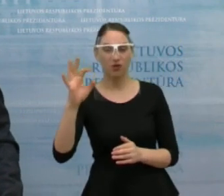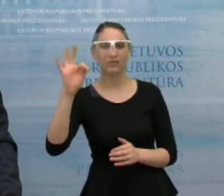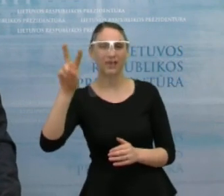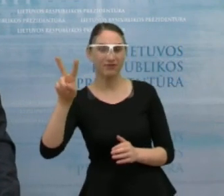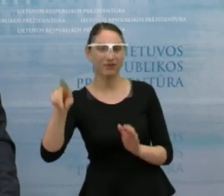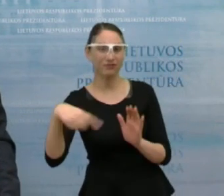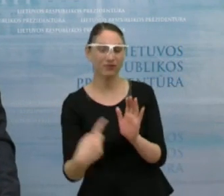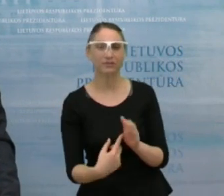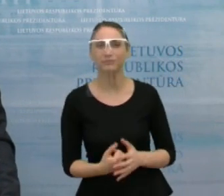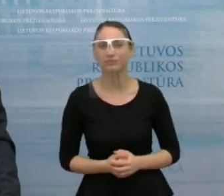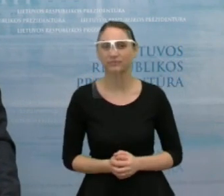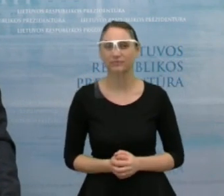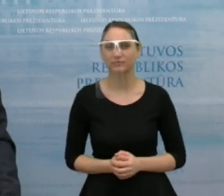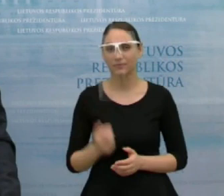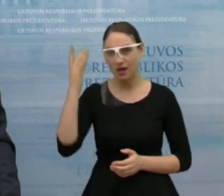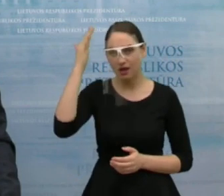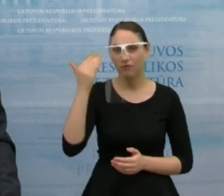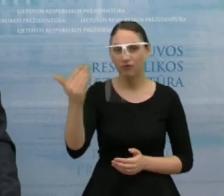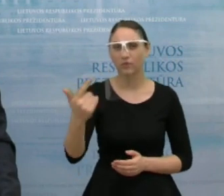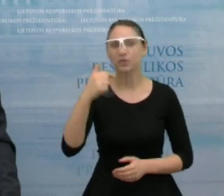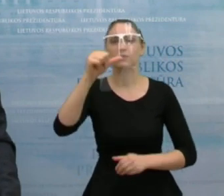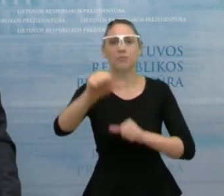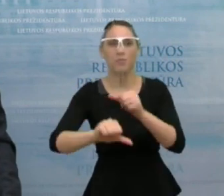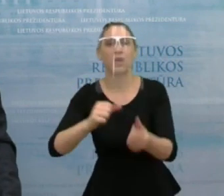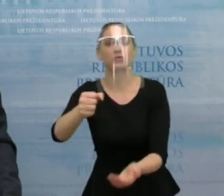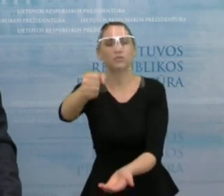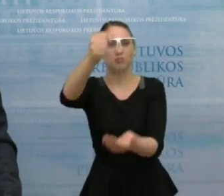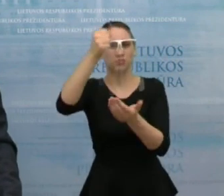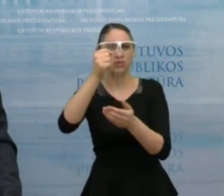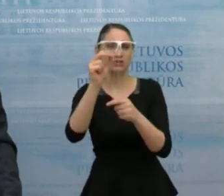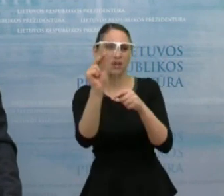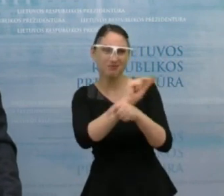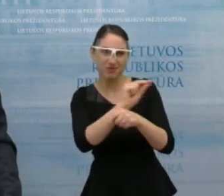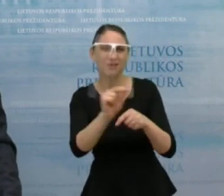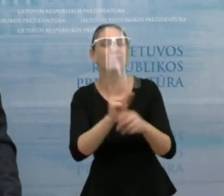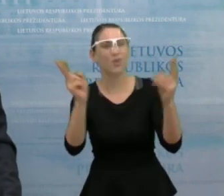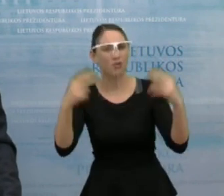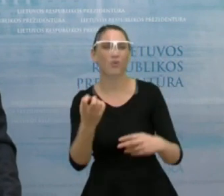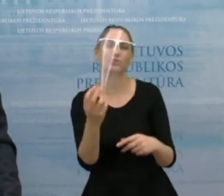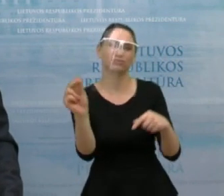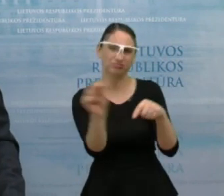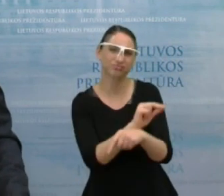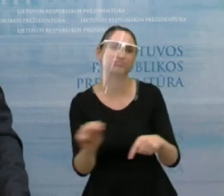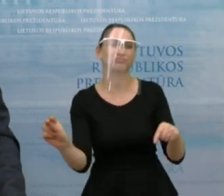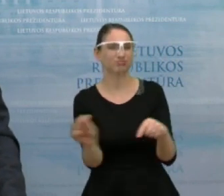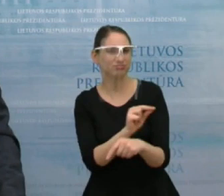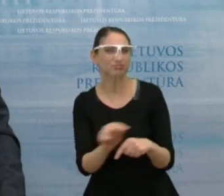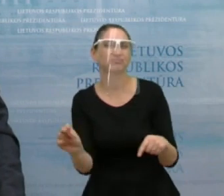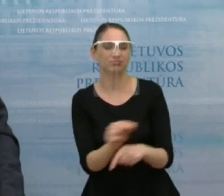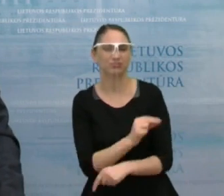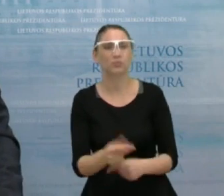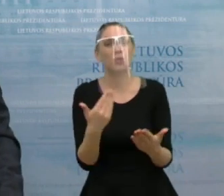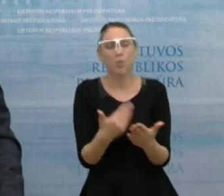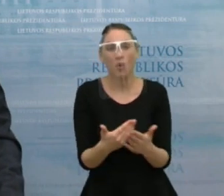Dar noriu paklausti, ar jums netrodo, jog kitų metų biudžeto korektūra yra neišvengima, kad jį vis tiek reikės taisyti, turint omenyje, jog vien